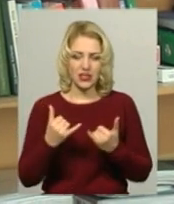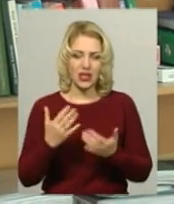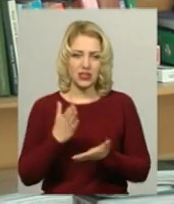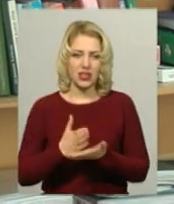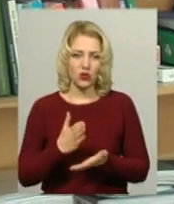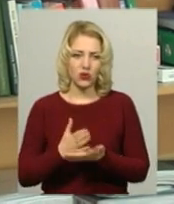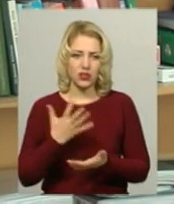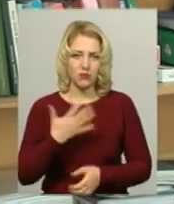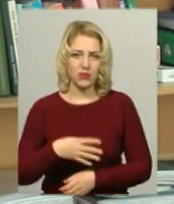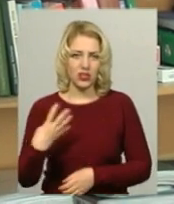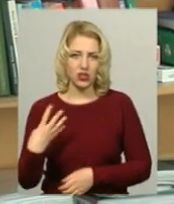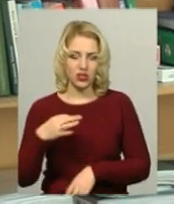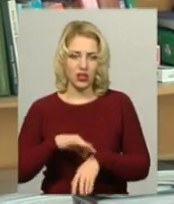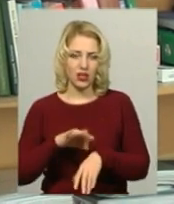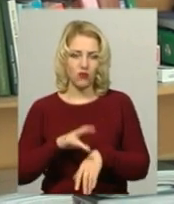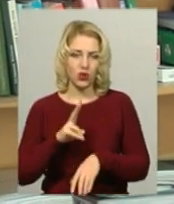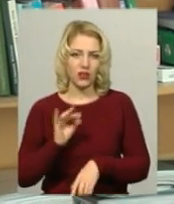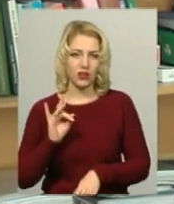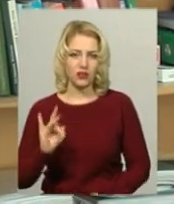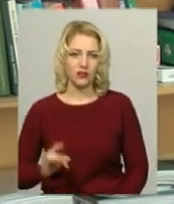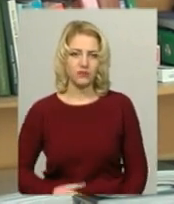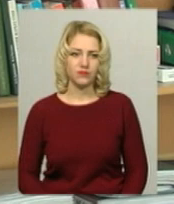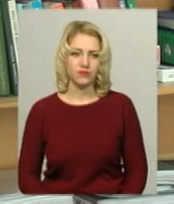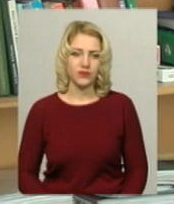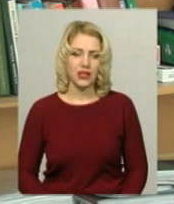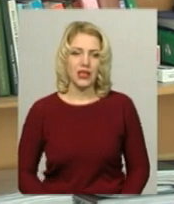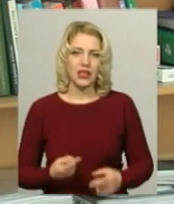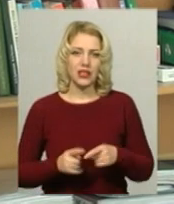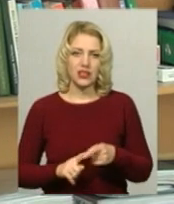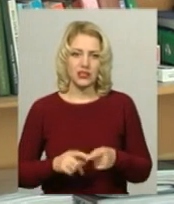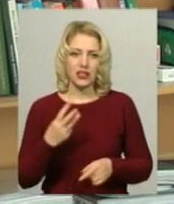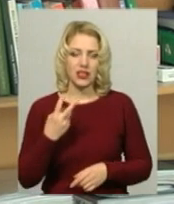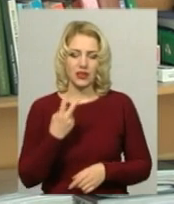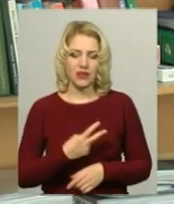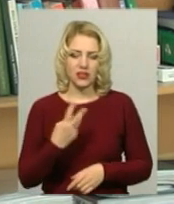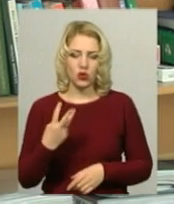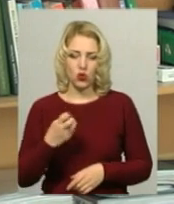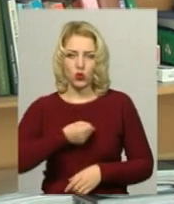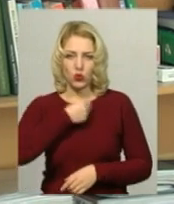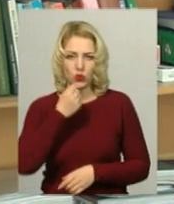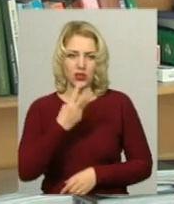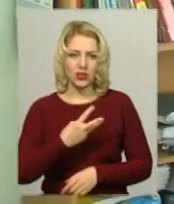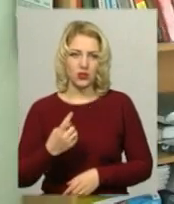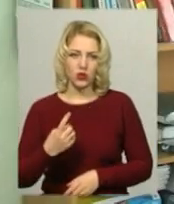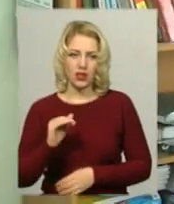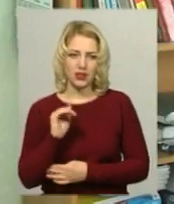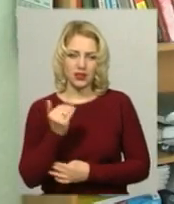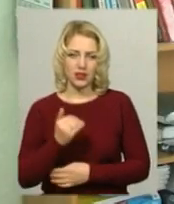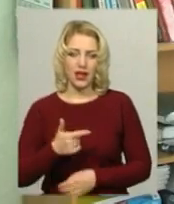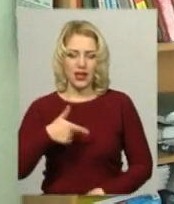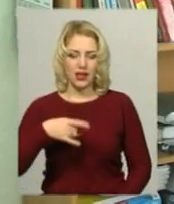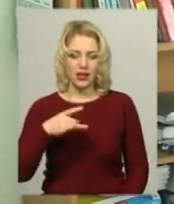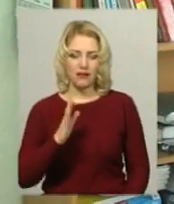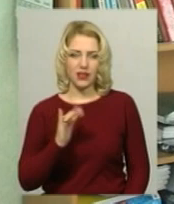знаходиться 54 хворих на кір. Із них 23 дорослих і 31 дитина. А на герві